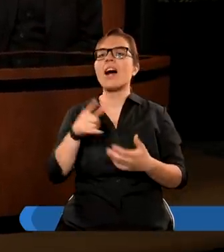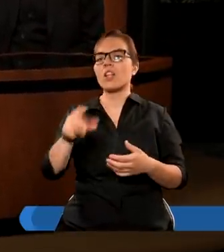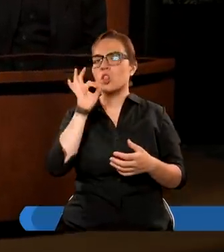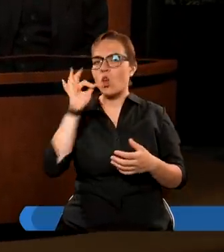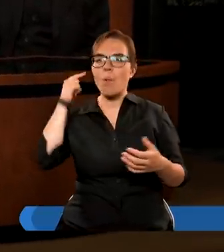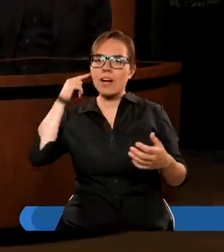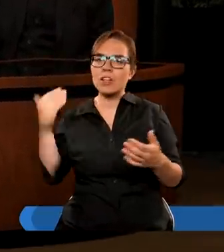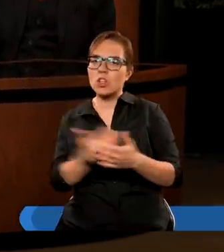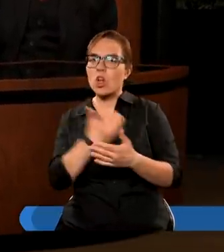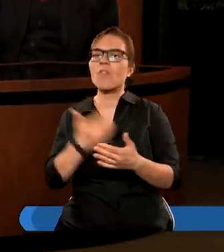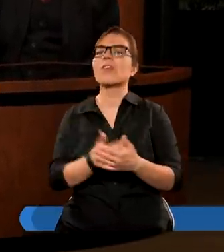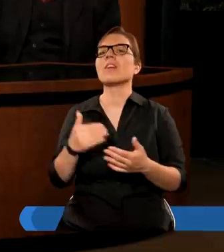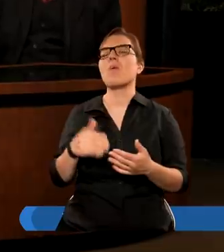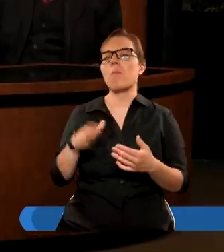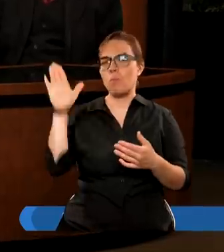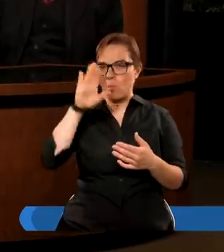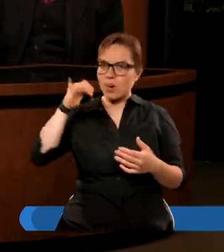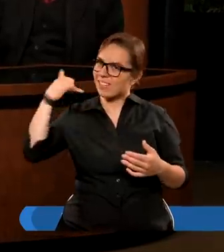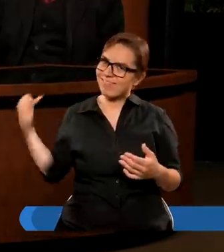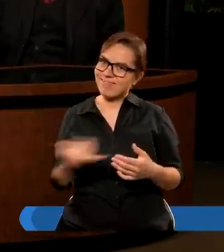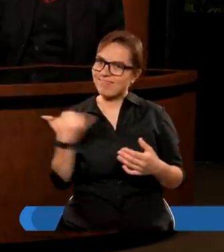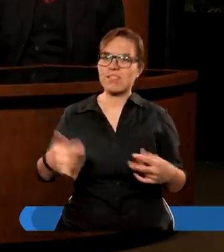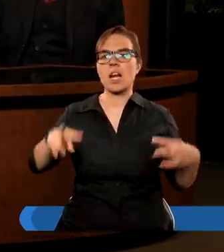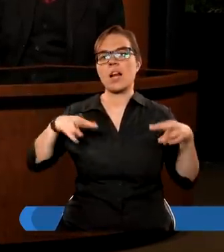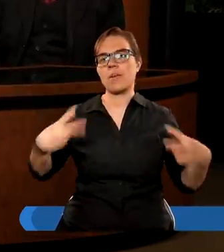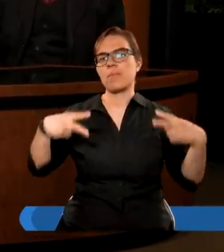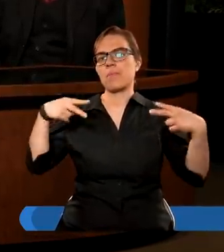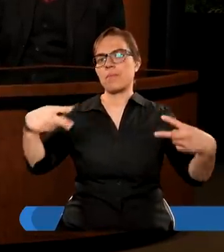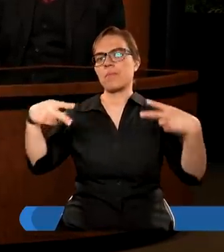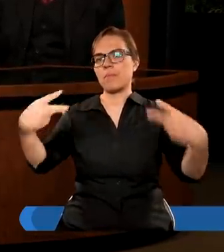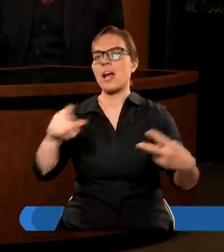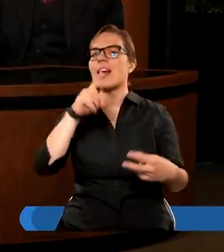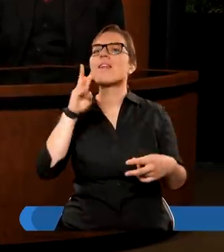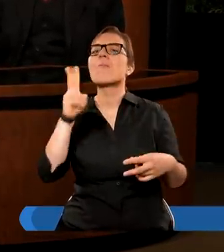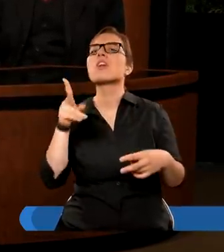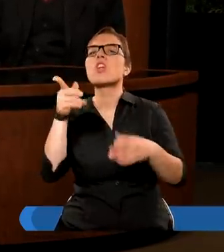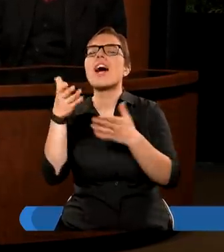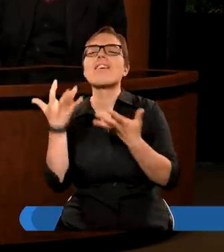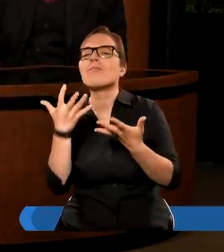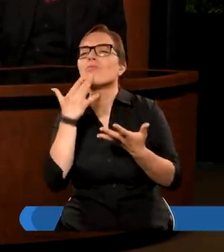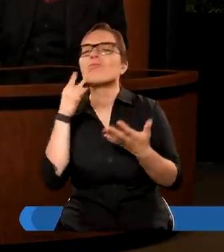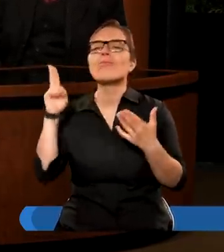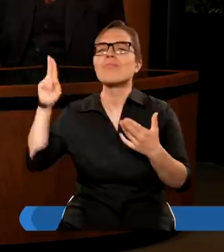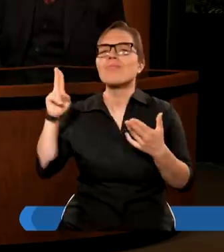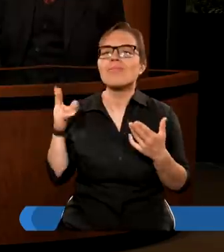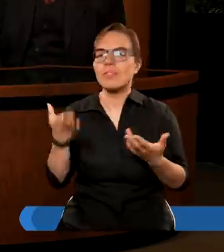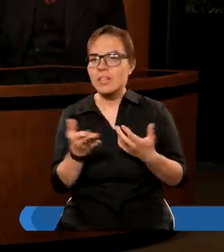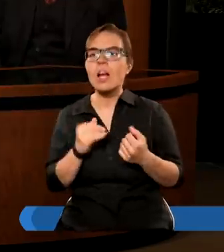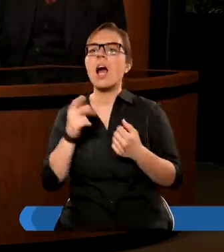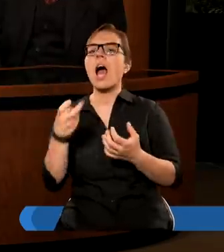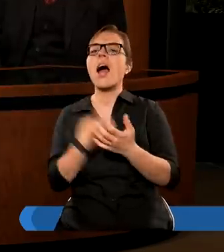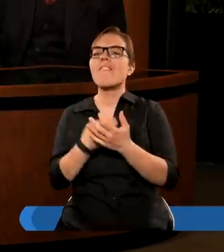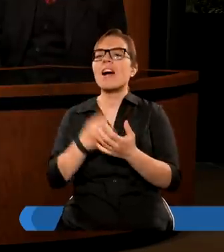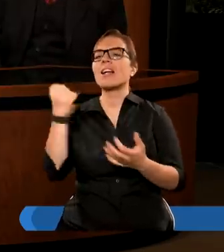dobre nowiny stale Bóg przekazywał. Zbyszku, chciałeś coś dodać? Kiedy myślę o Ewangelii